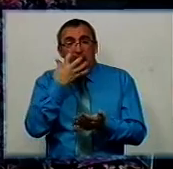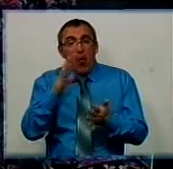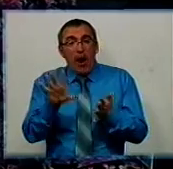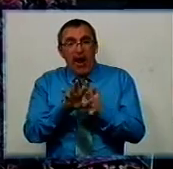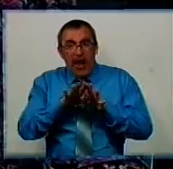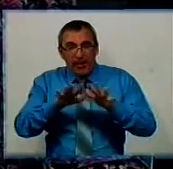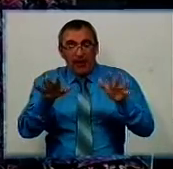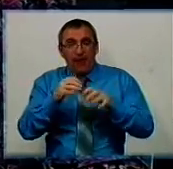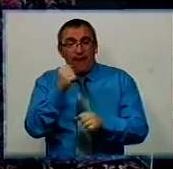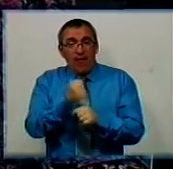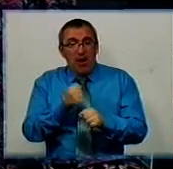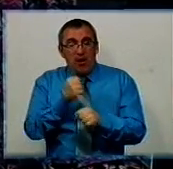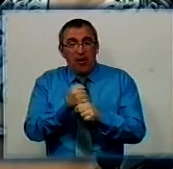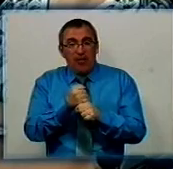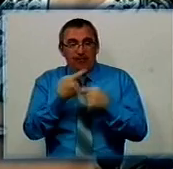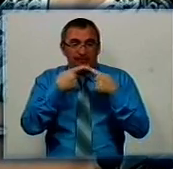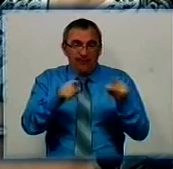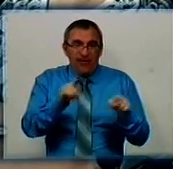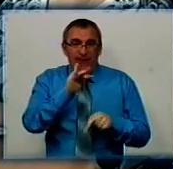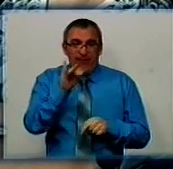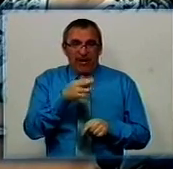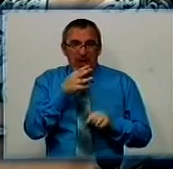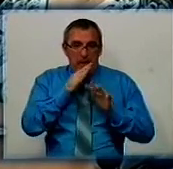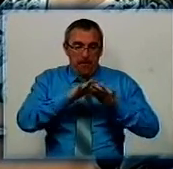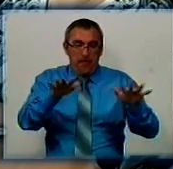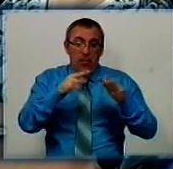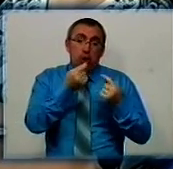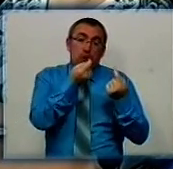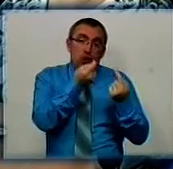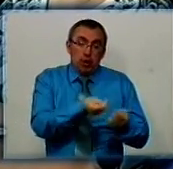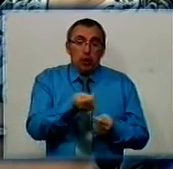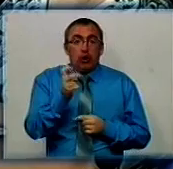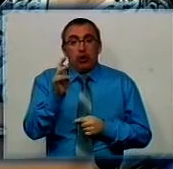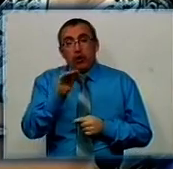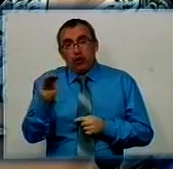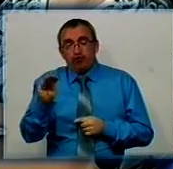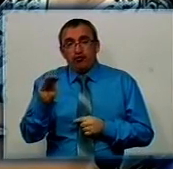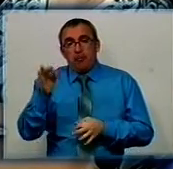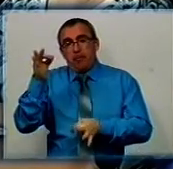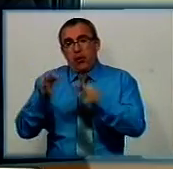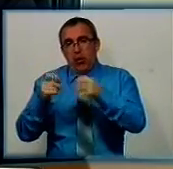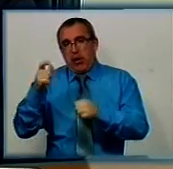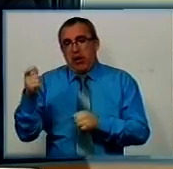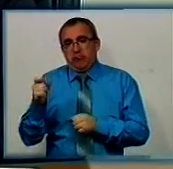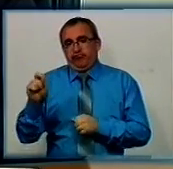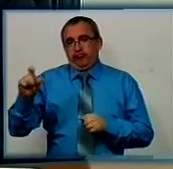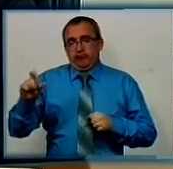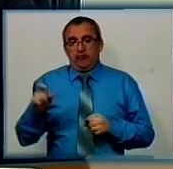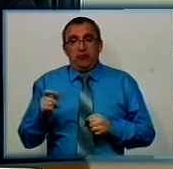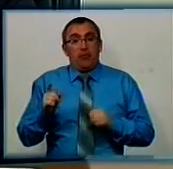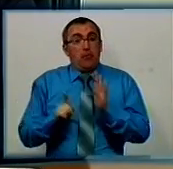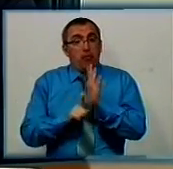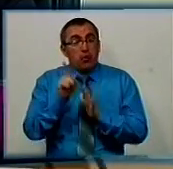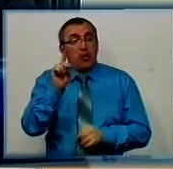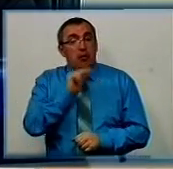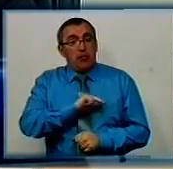енергії, яка виробляється на альтернативних видах палива, дешевше, ніж по природному газу. Маємо почати